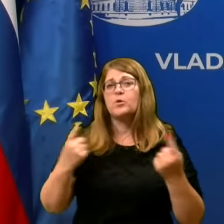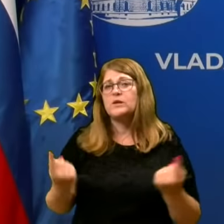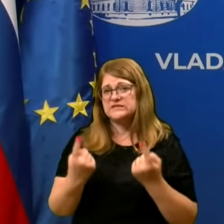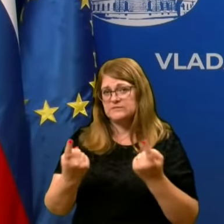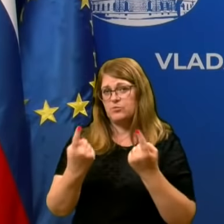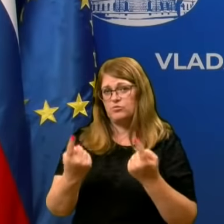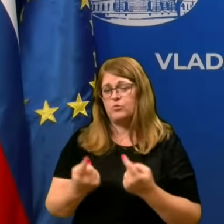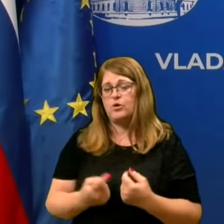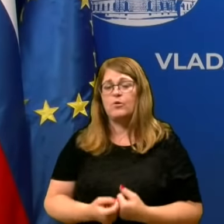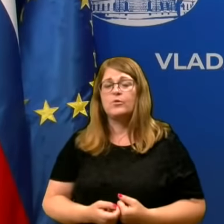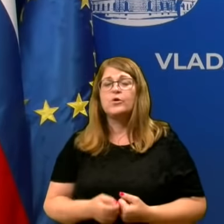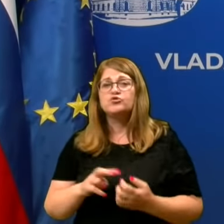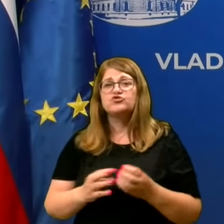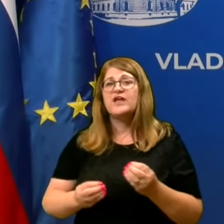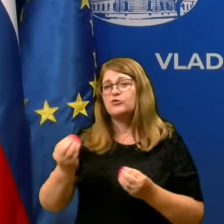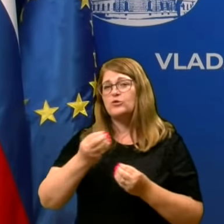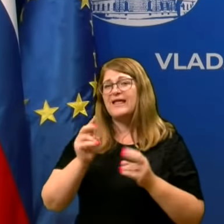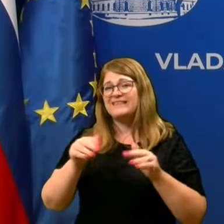še te dodatne karantene.